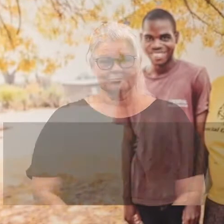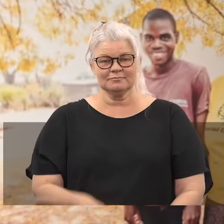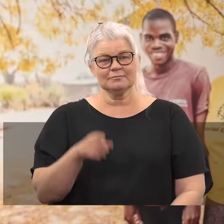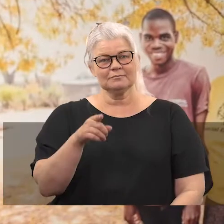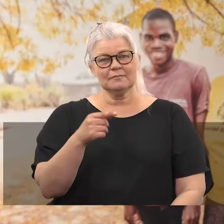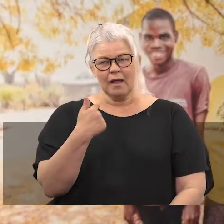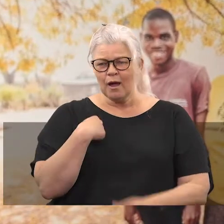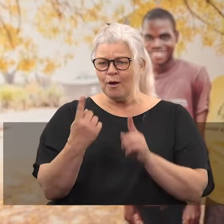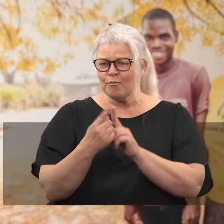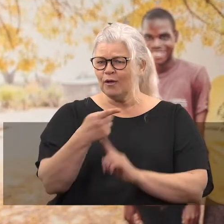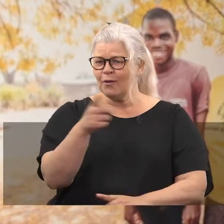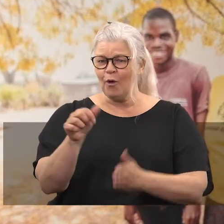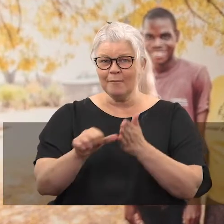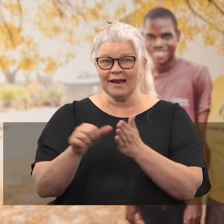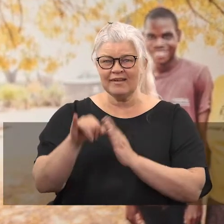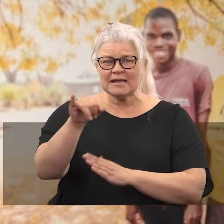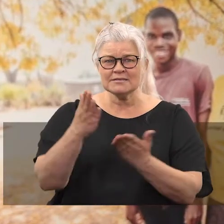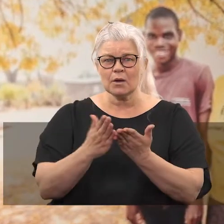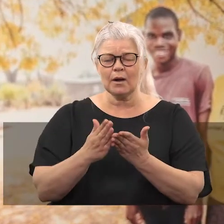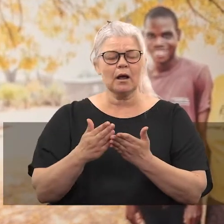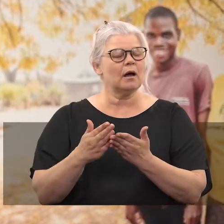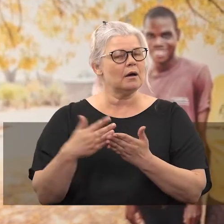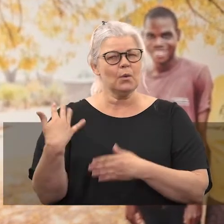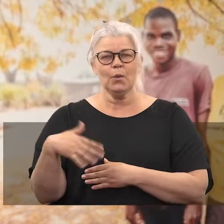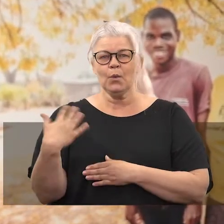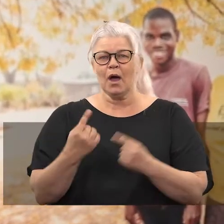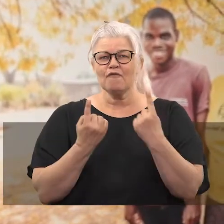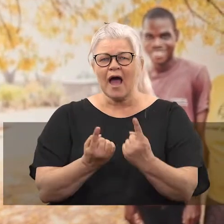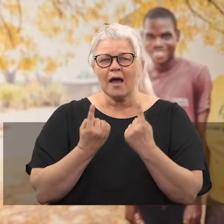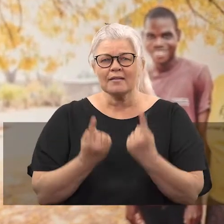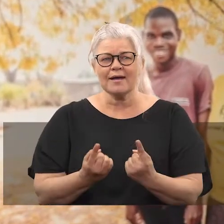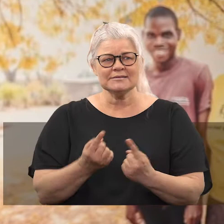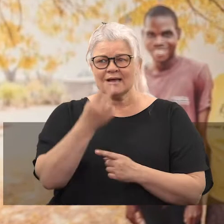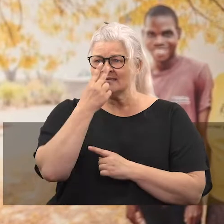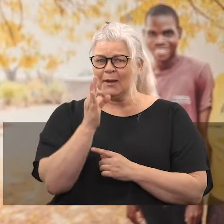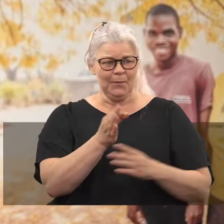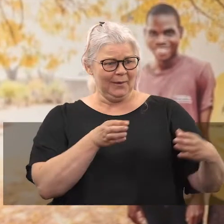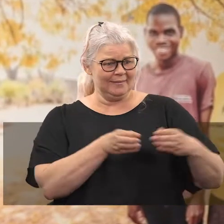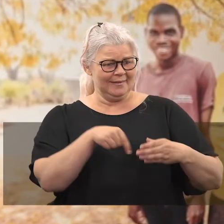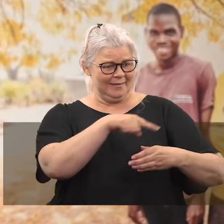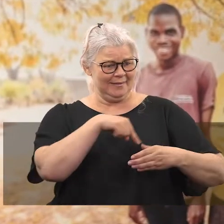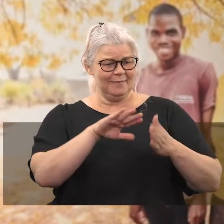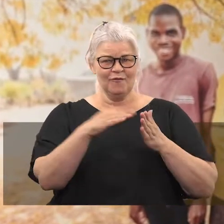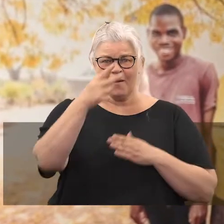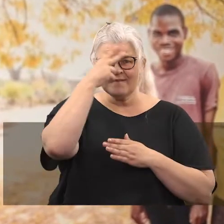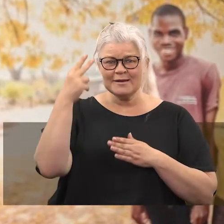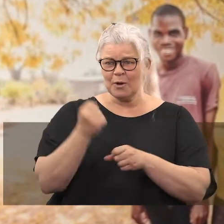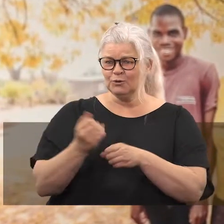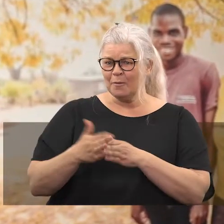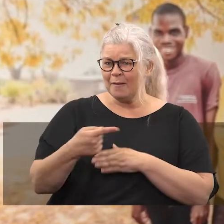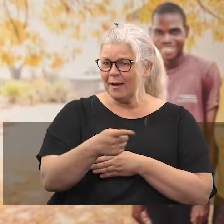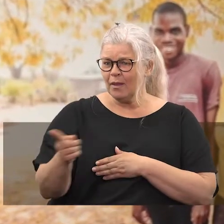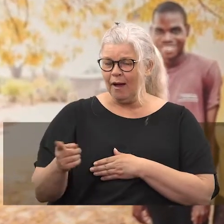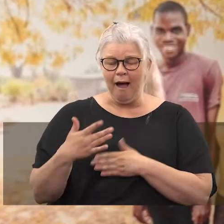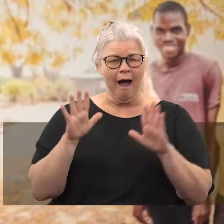Att möta dessa elever på skolan var helt fantastiskt. Att se hur teamen från Vänersborg jobbar med